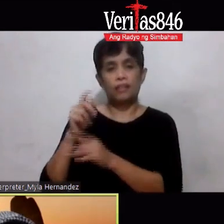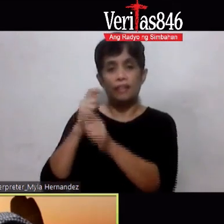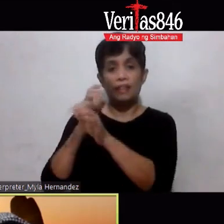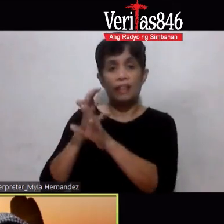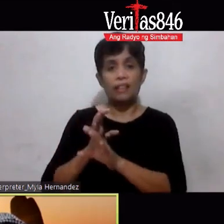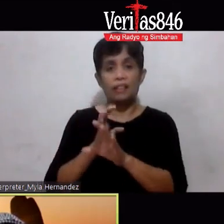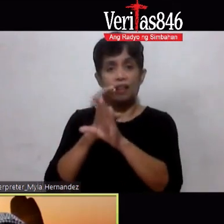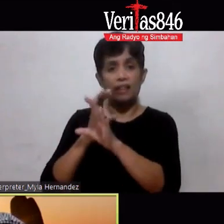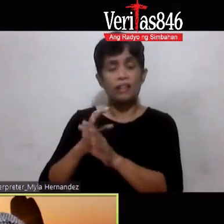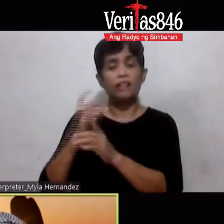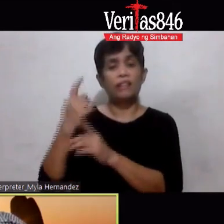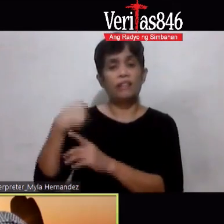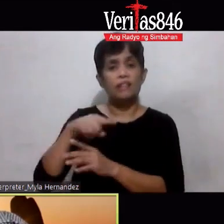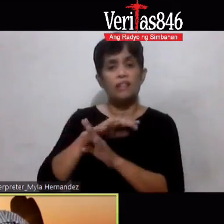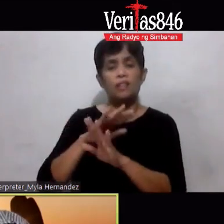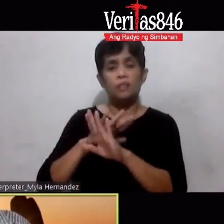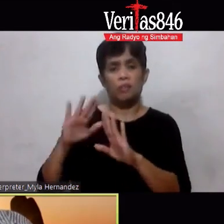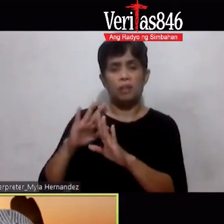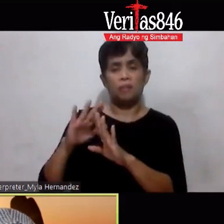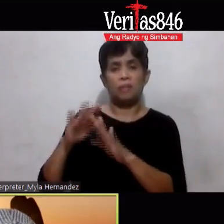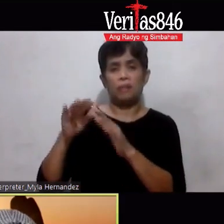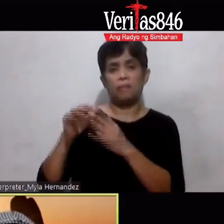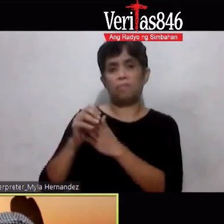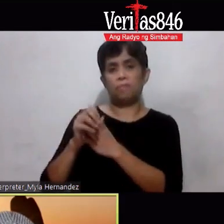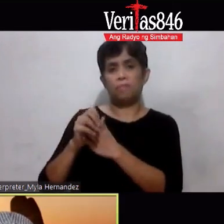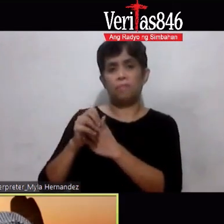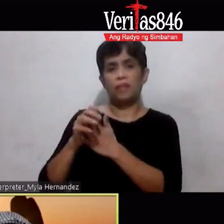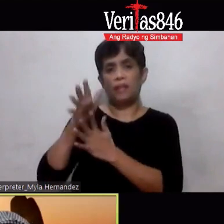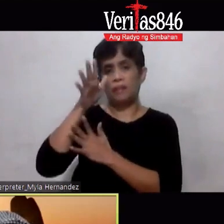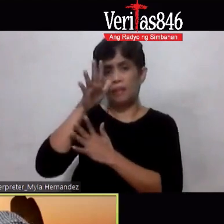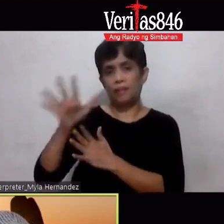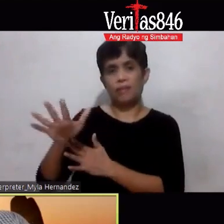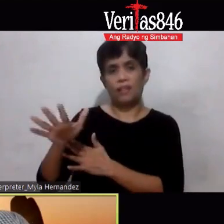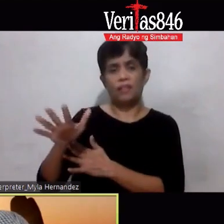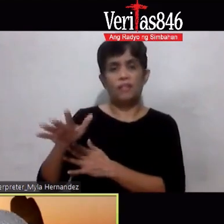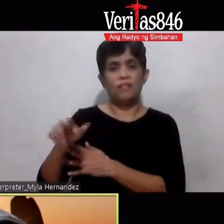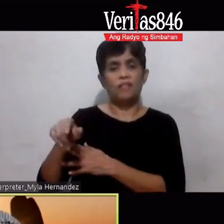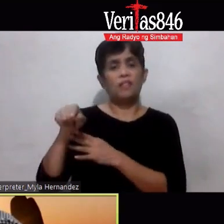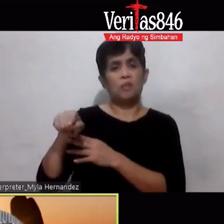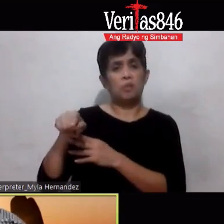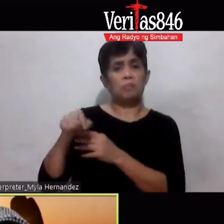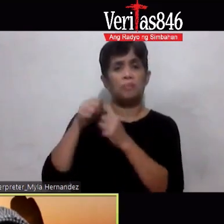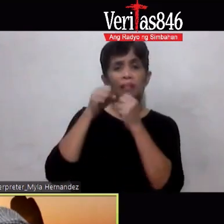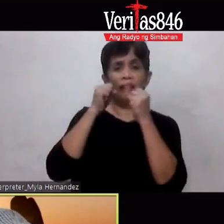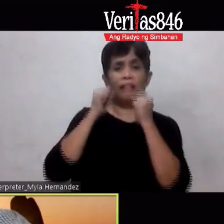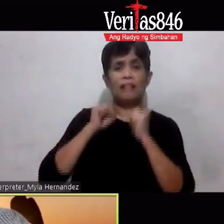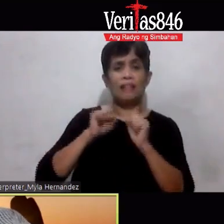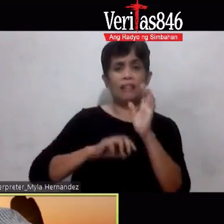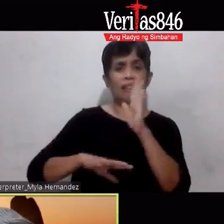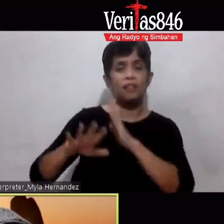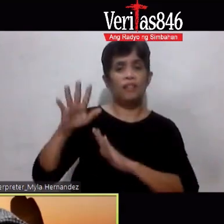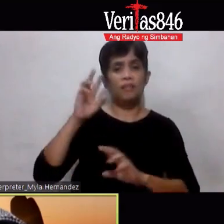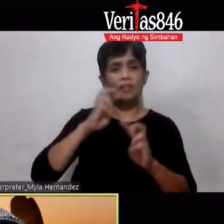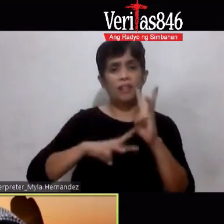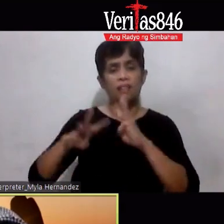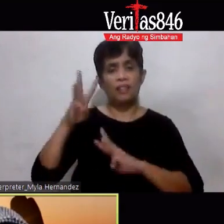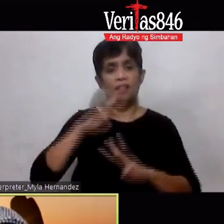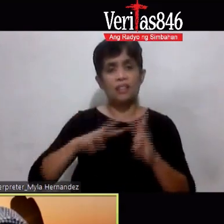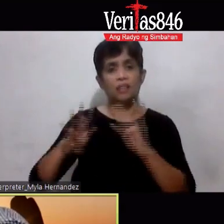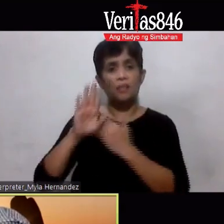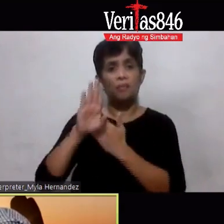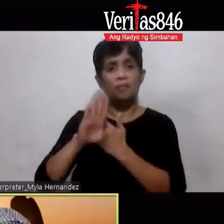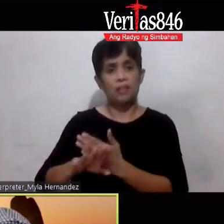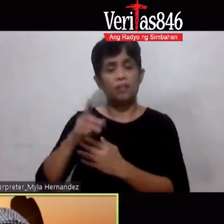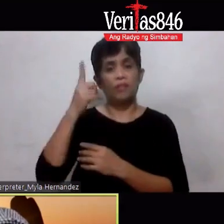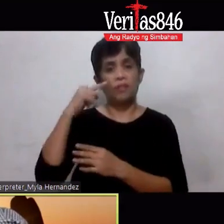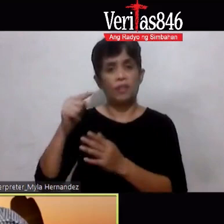tayo Huwag po natin Huwag po tayo magpapabaya Huwag po tayo Nakakalungkot po Nakakabahala Dahil Nagbabalik na nga po Para sa